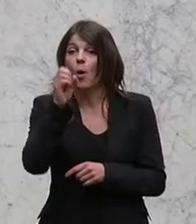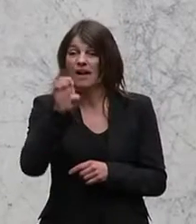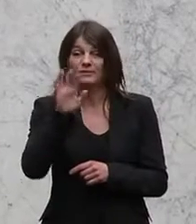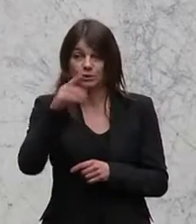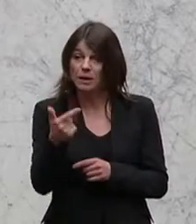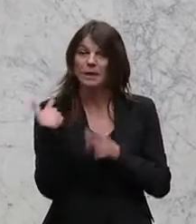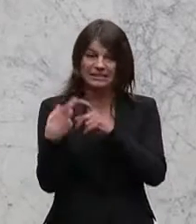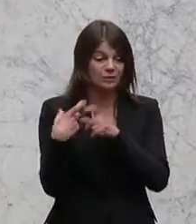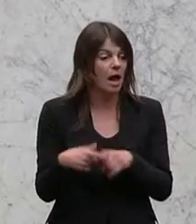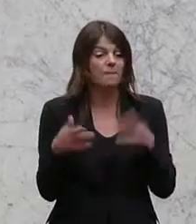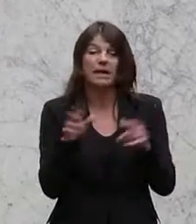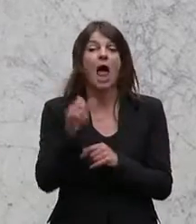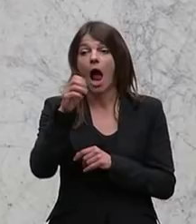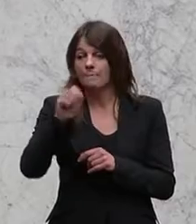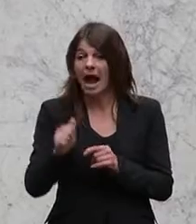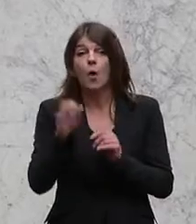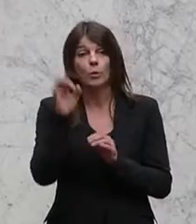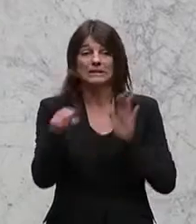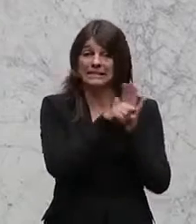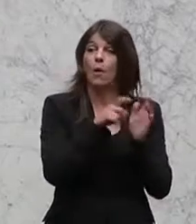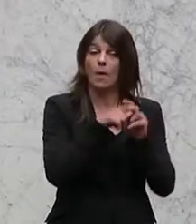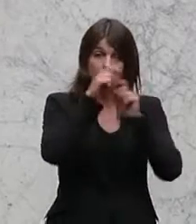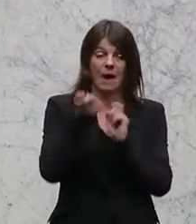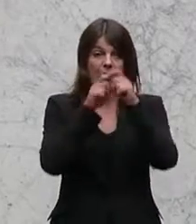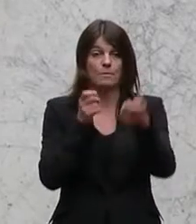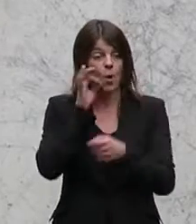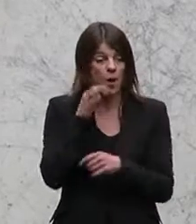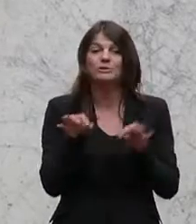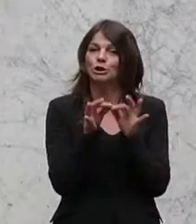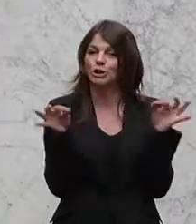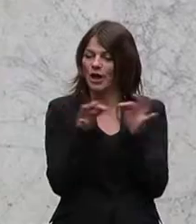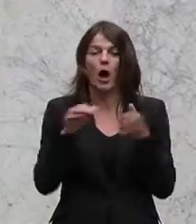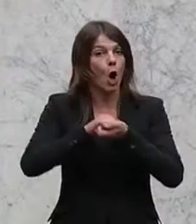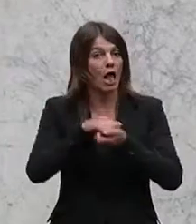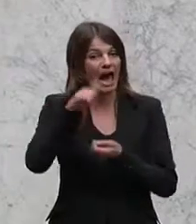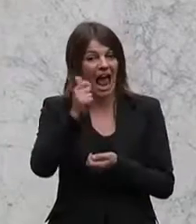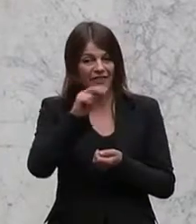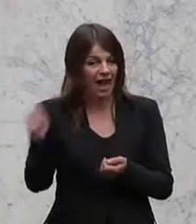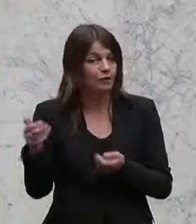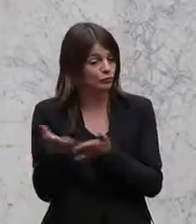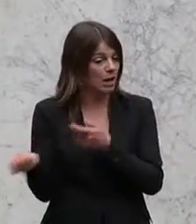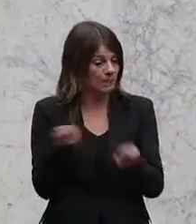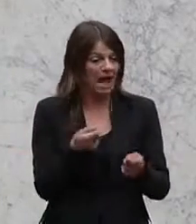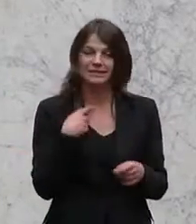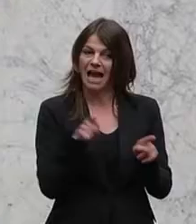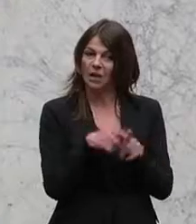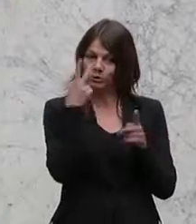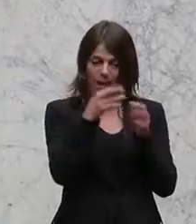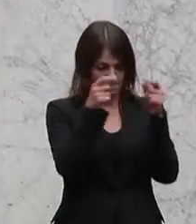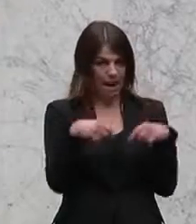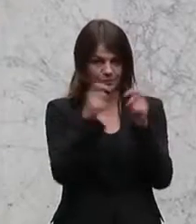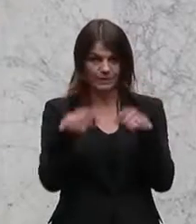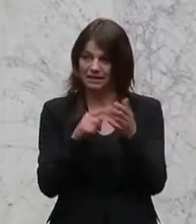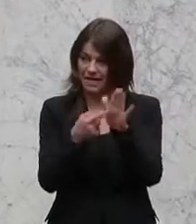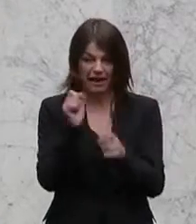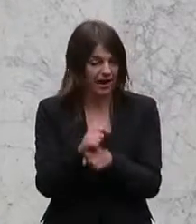wunderbar, mit Amagüter-Siegel und Palmöl. So lädt der Kollege Janach schon in anderer Form, ich glaube, hier war auch noch zwei Packungen